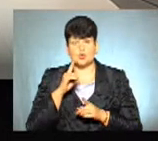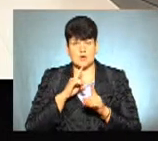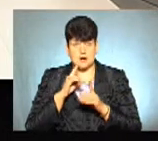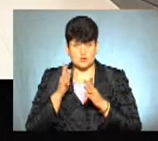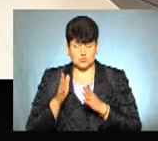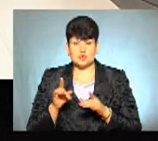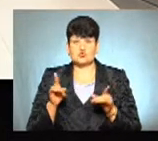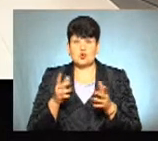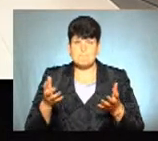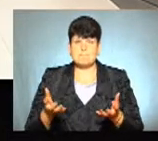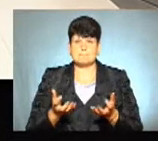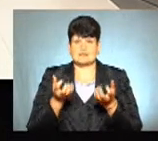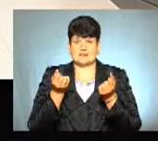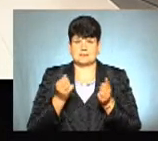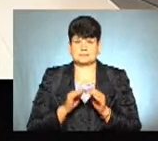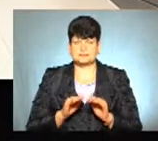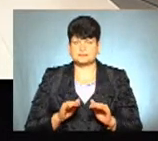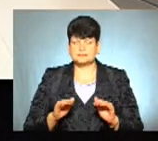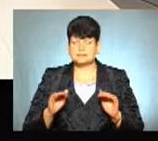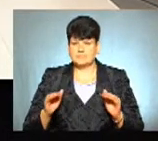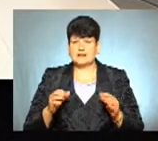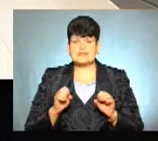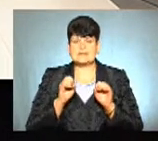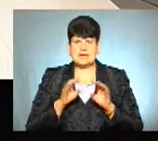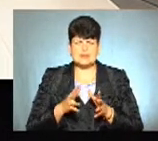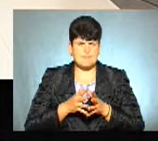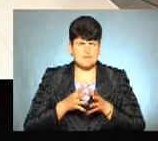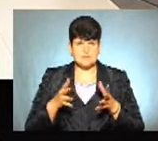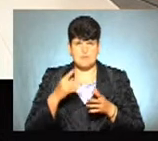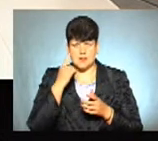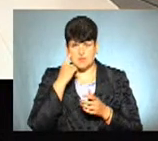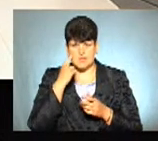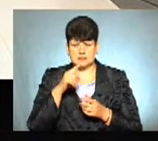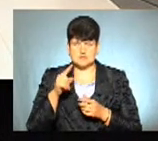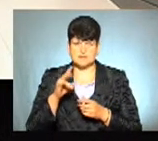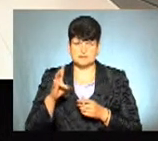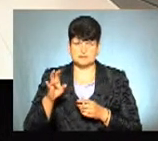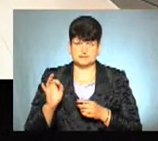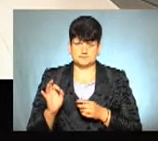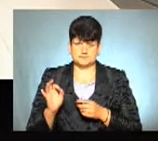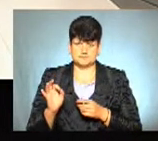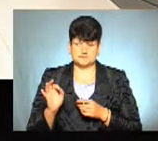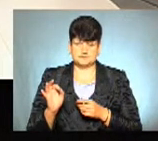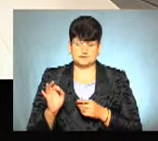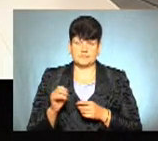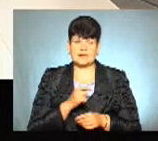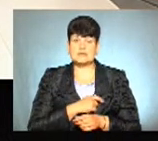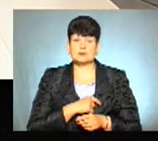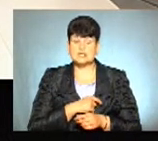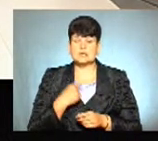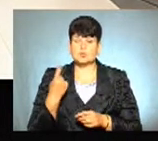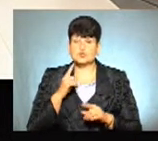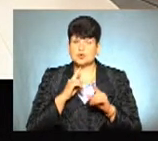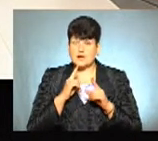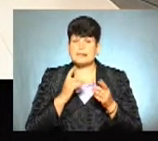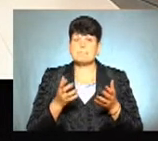щодо підтримки учнів, які здали на максимальний бал зовнішнє незалежне оцінювання. Депутати обласної ради